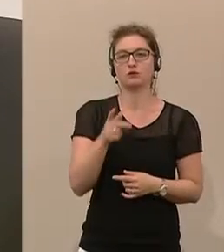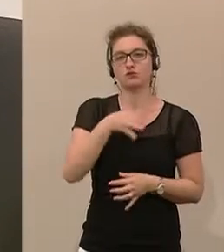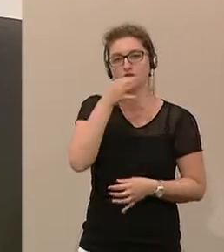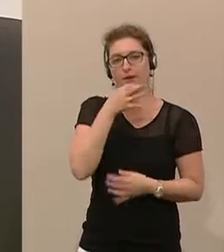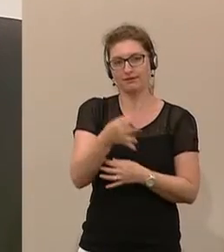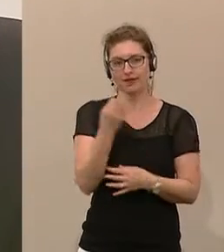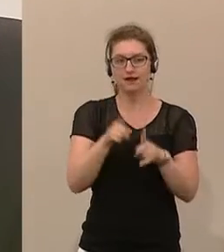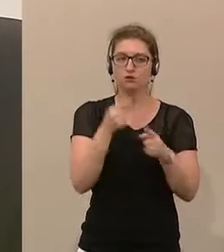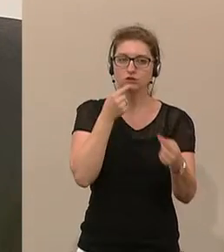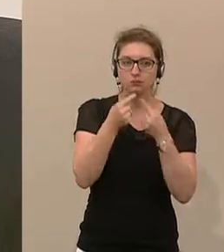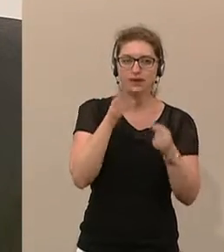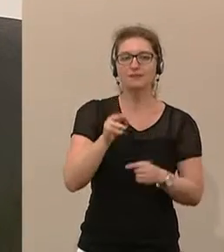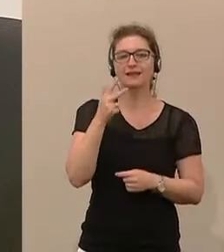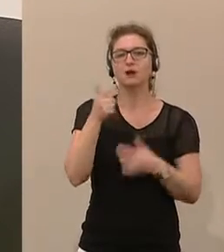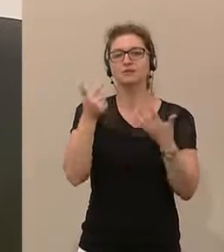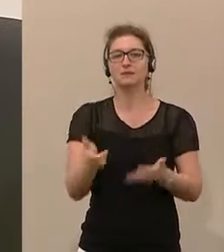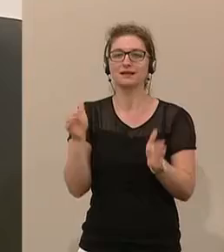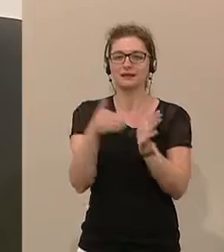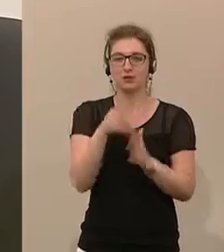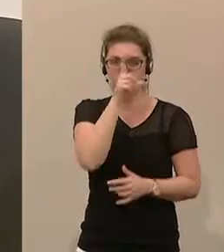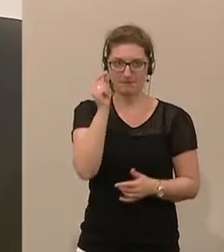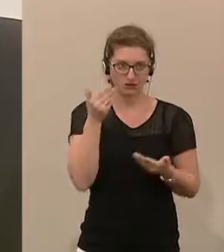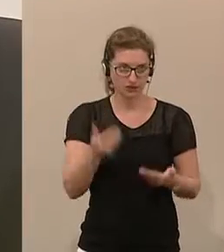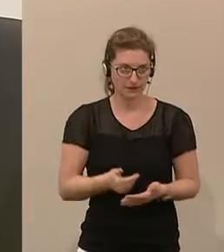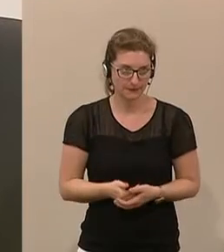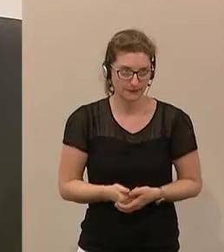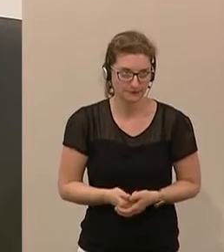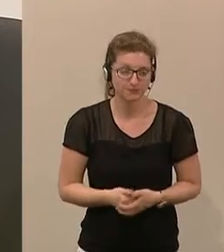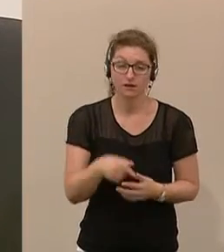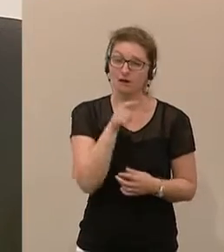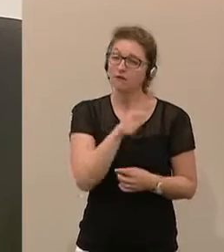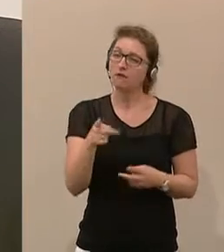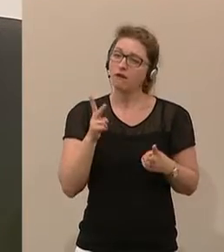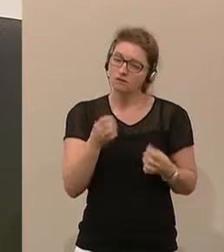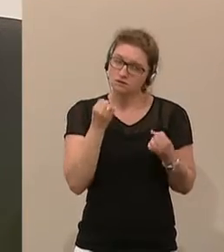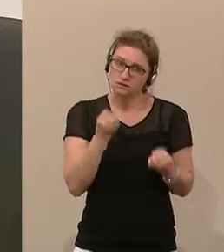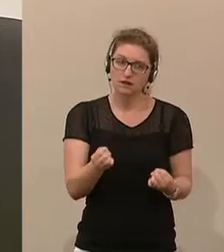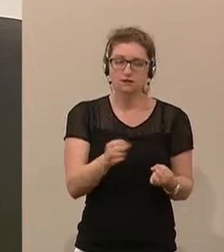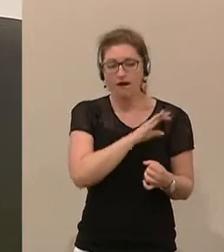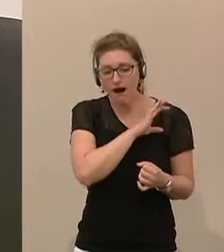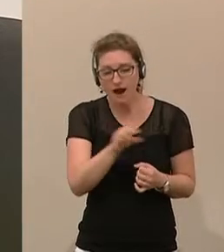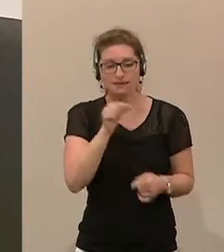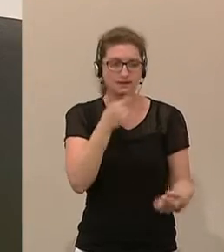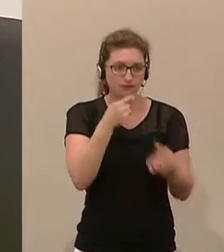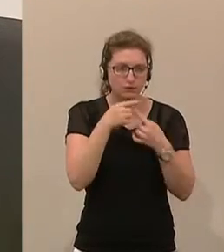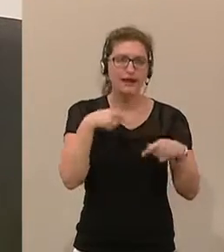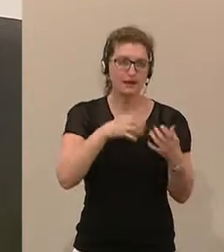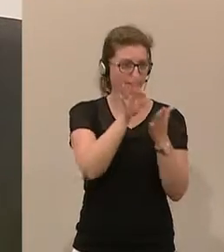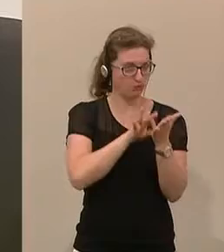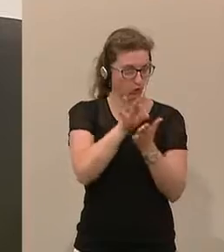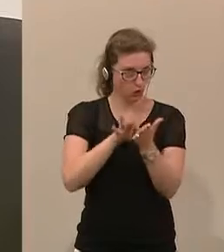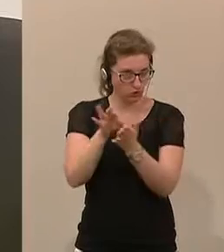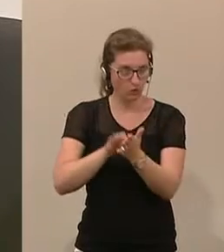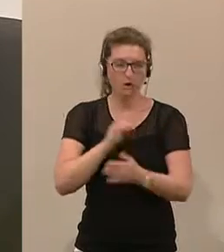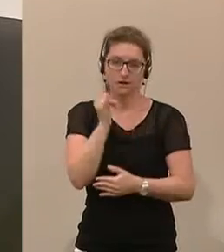und Gespräche mit 73.000 Menschen. Sie können sicher sein, über alle diese Gespräche gibt es Protokolle.